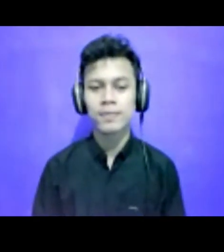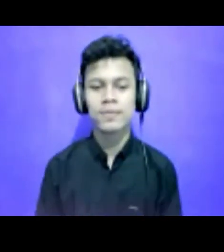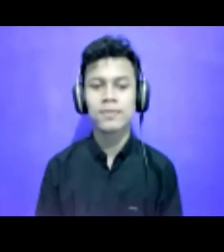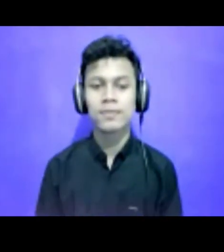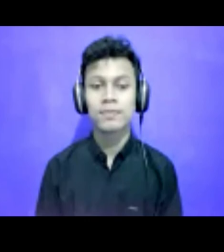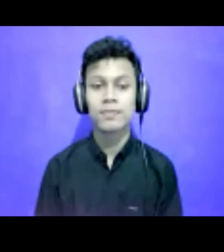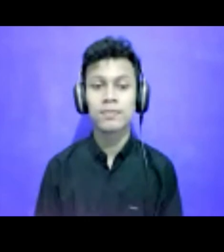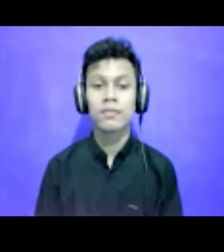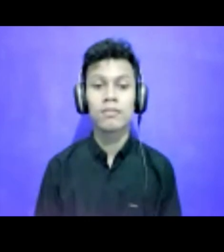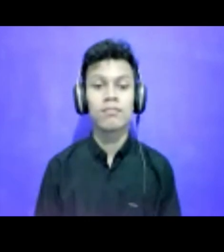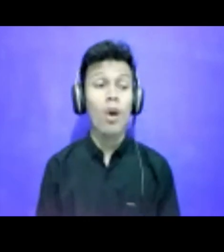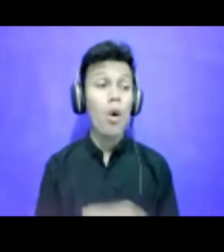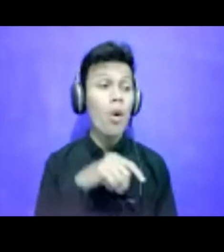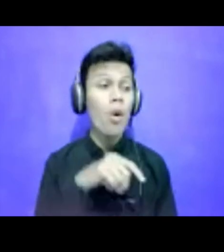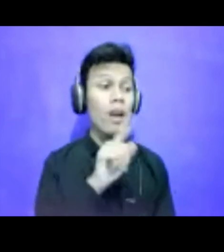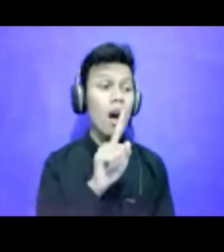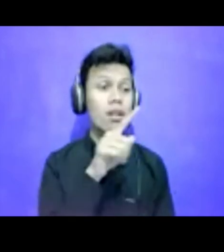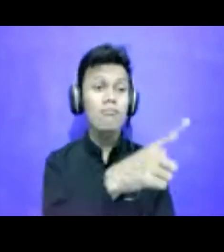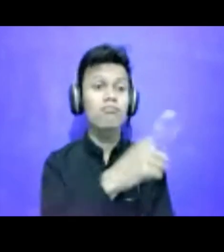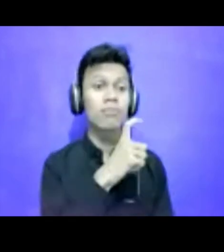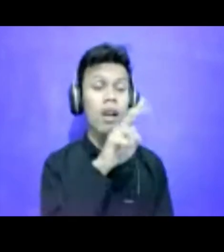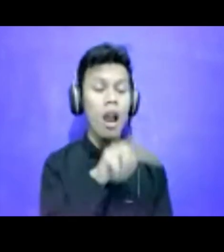Oh, ini ada lagi nih. ada lagi.